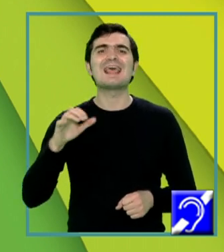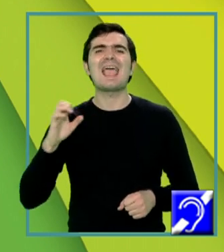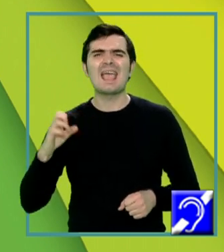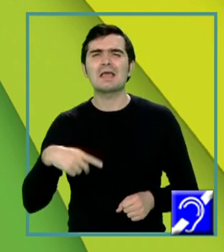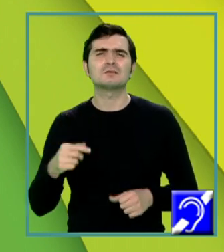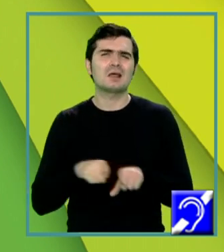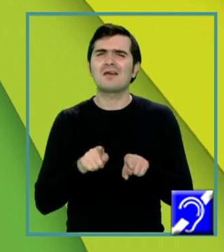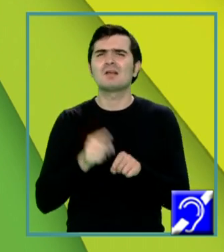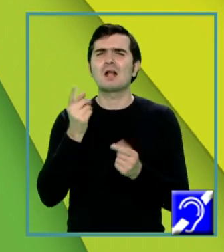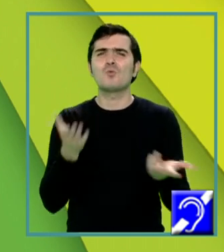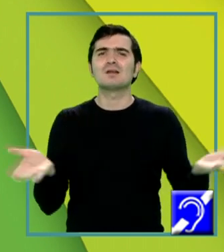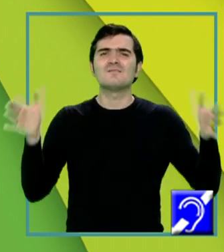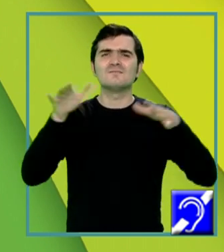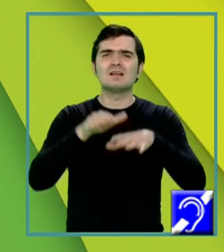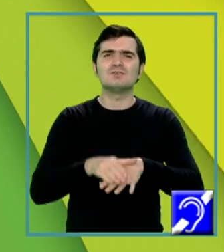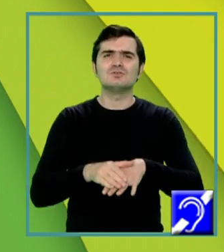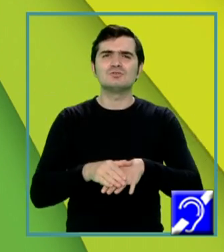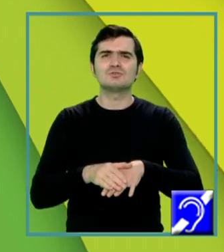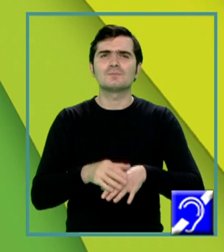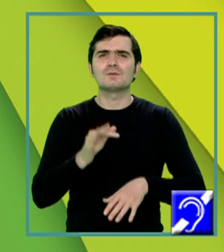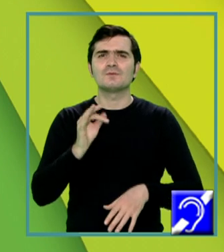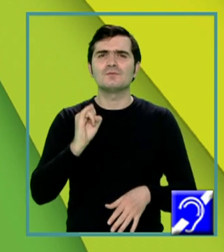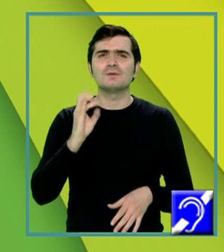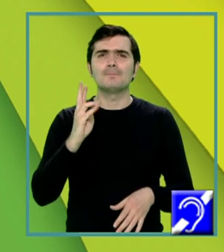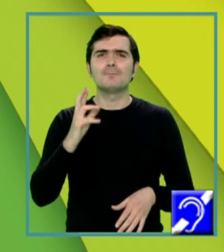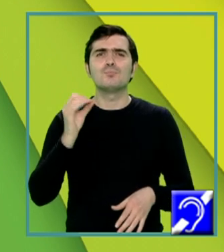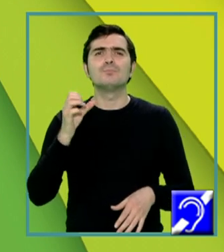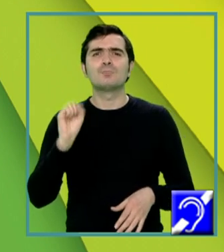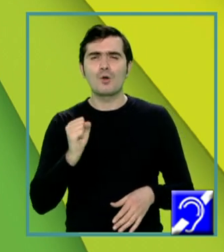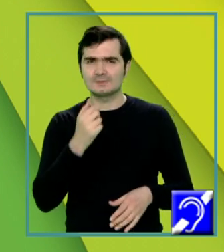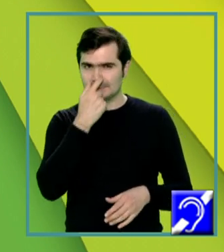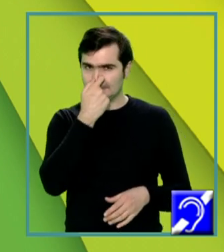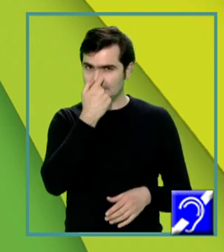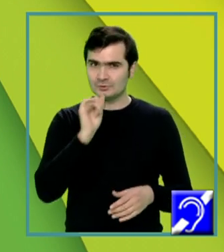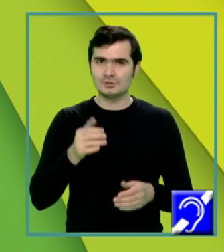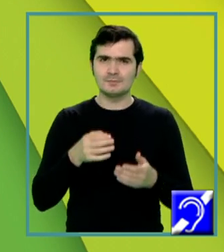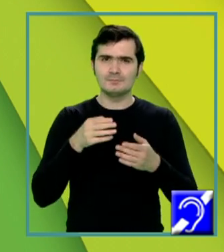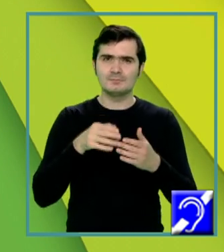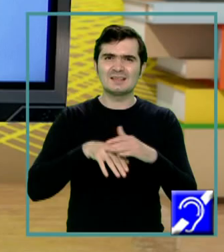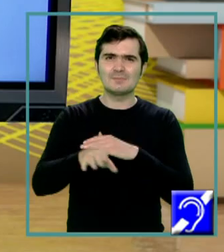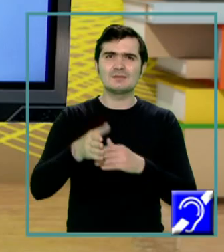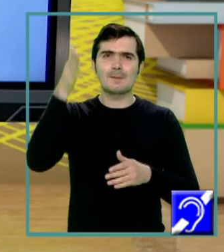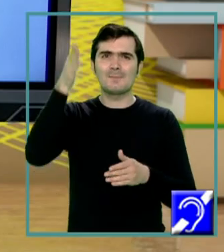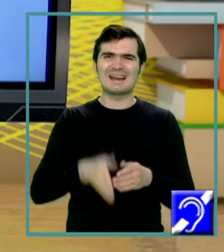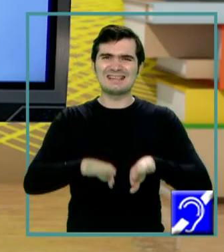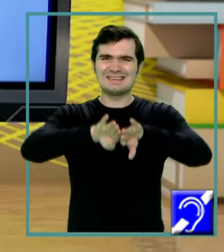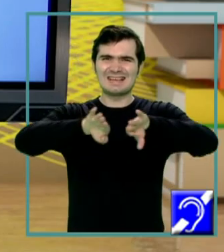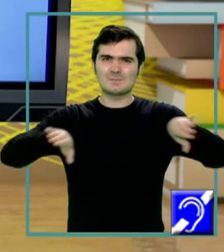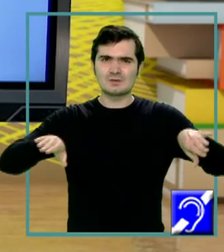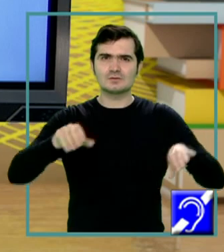care e fibros, inextensibil, și care trimite pereți despărțitori, septuri